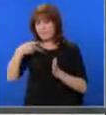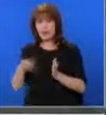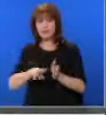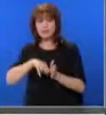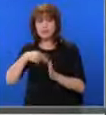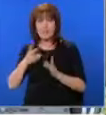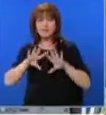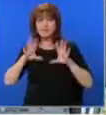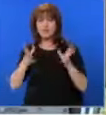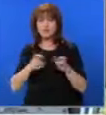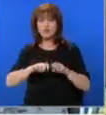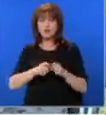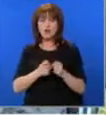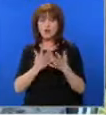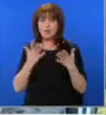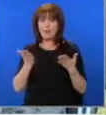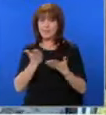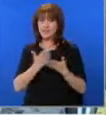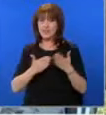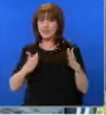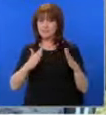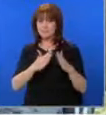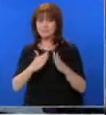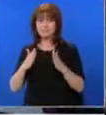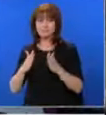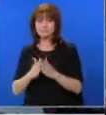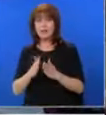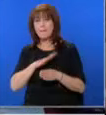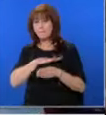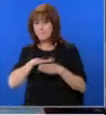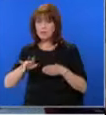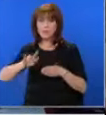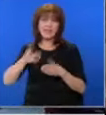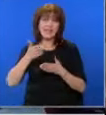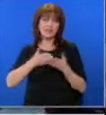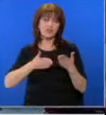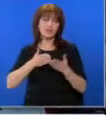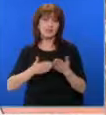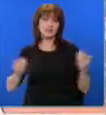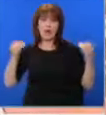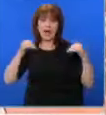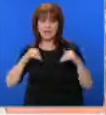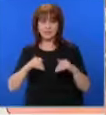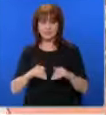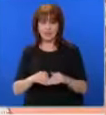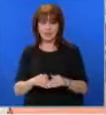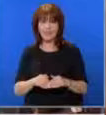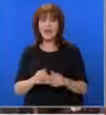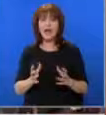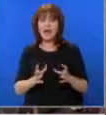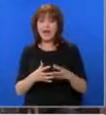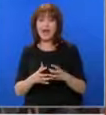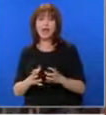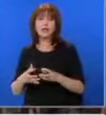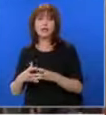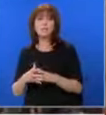Всичко е разрушено. Голяма част от зданията в града са напълно или частично разрушени. Минути след труса започват спасителни операции. Екипите